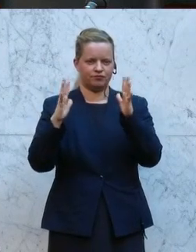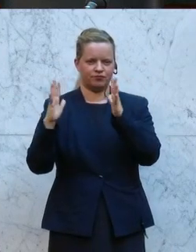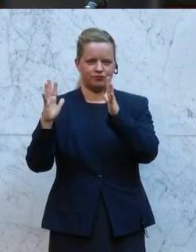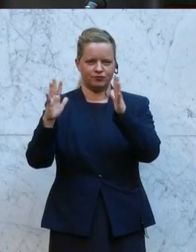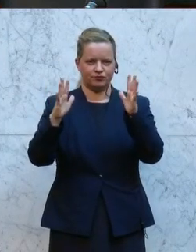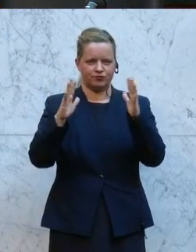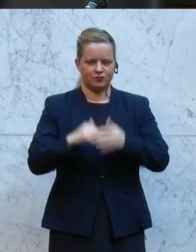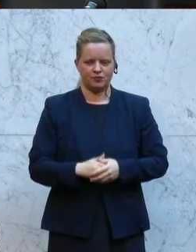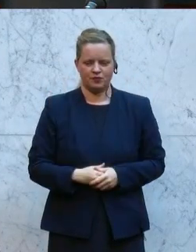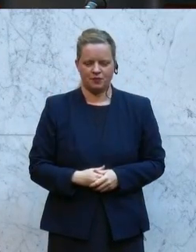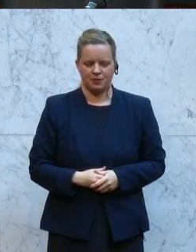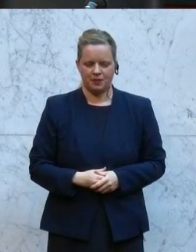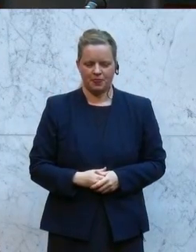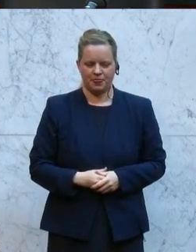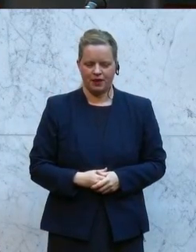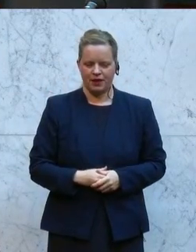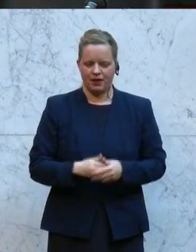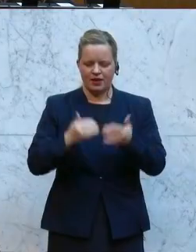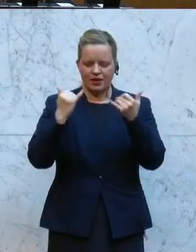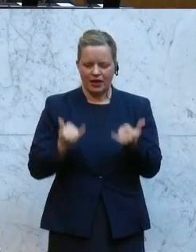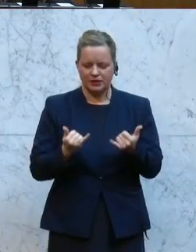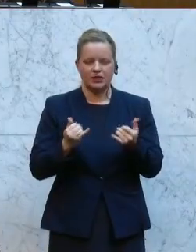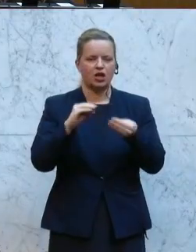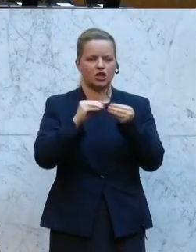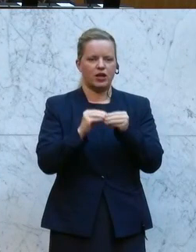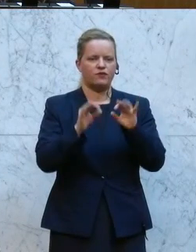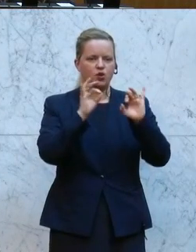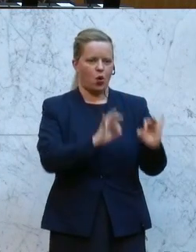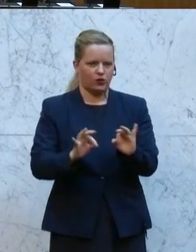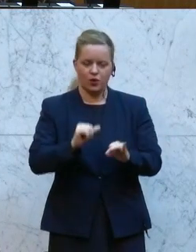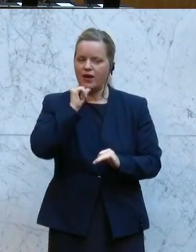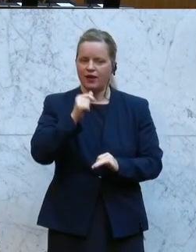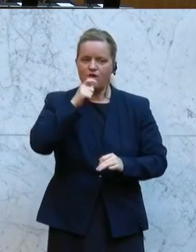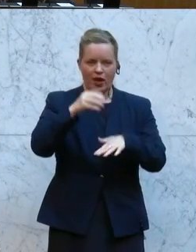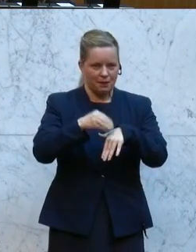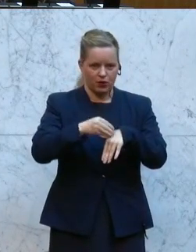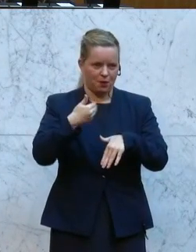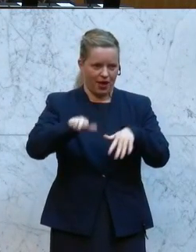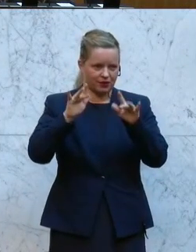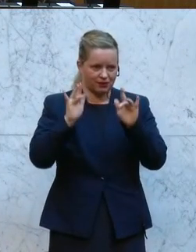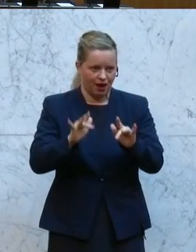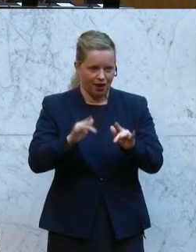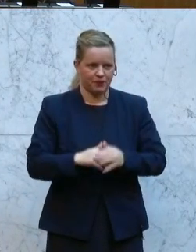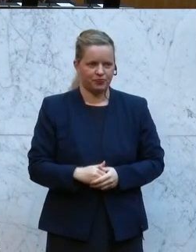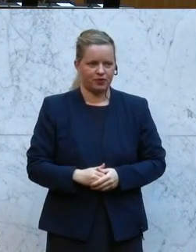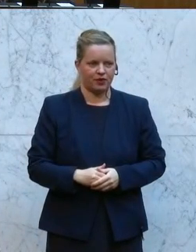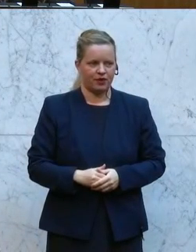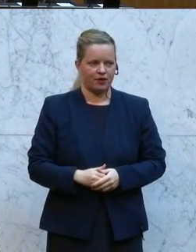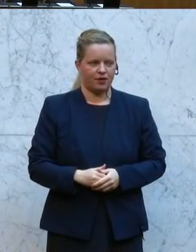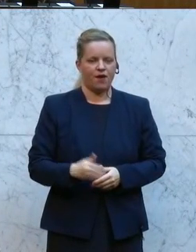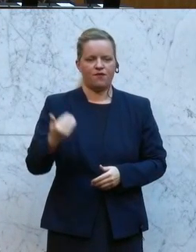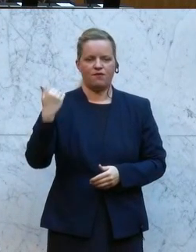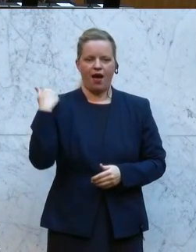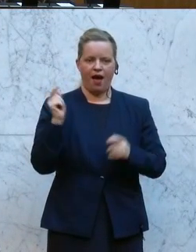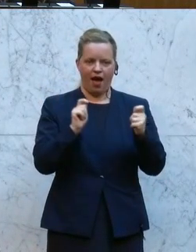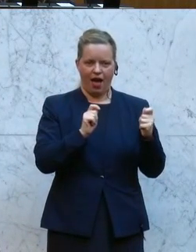Mir liegt nun zur Geschäftsordnung keine Wortmeldung mehr vor. Es war ein Antrag auf